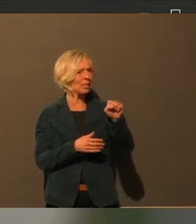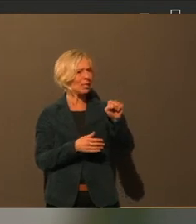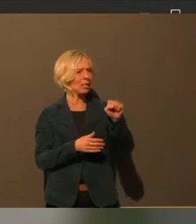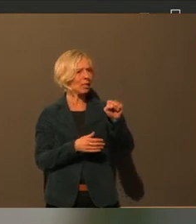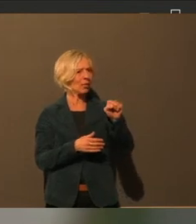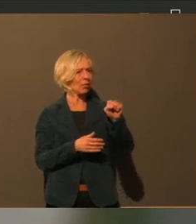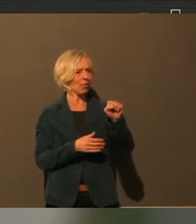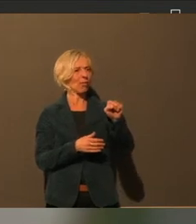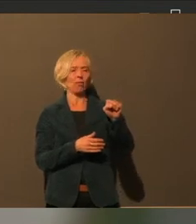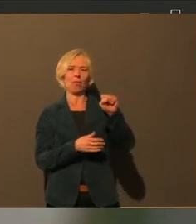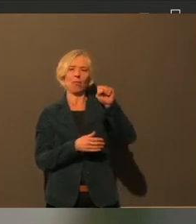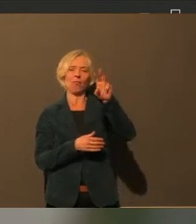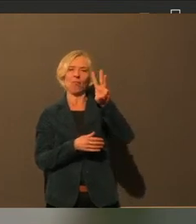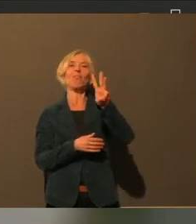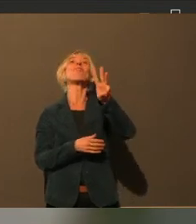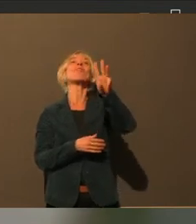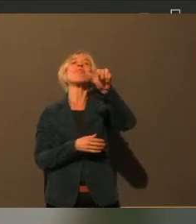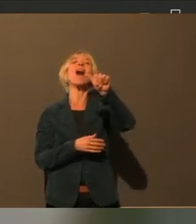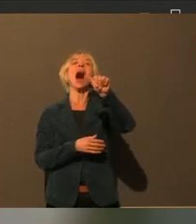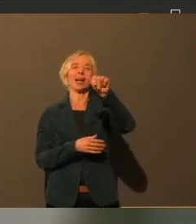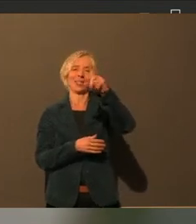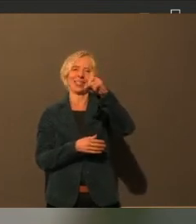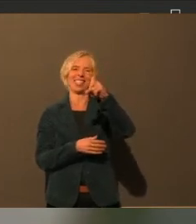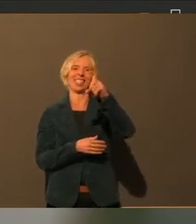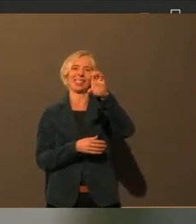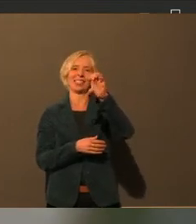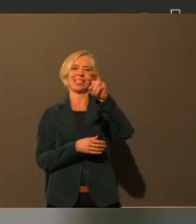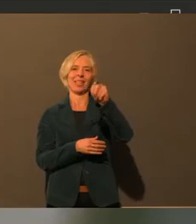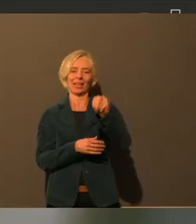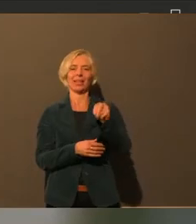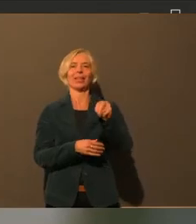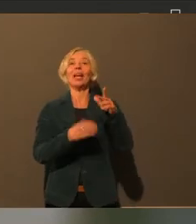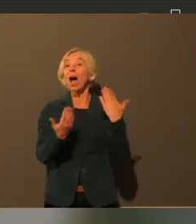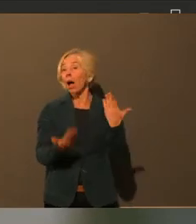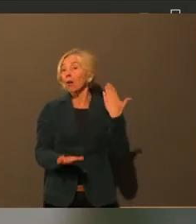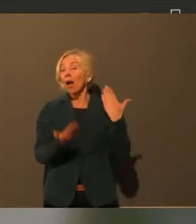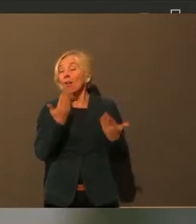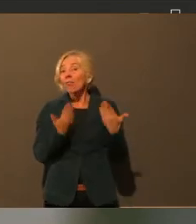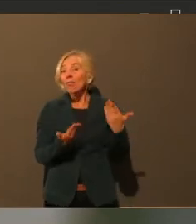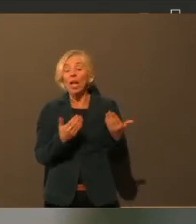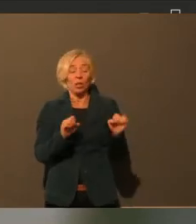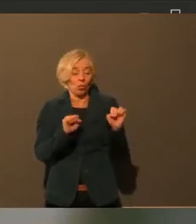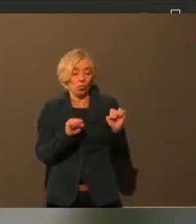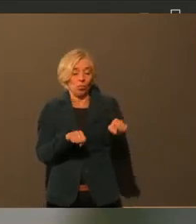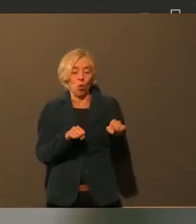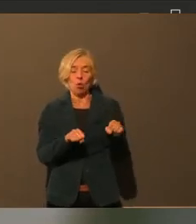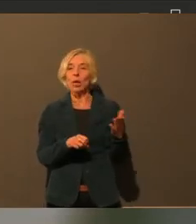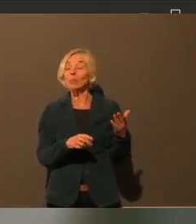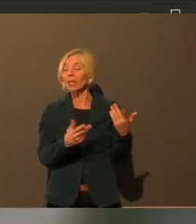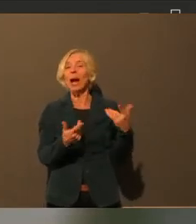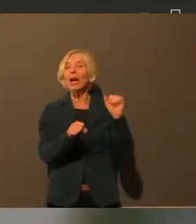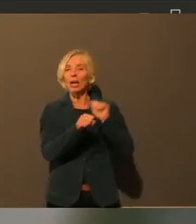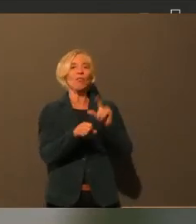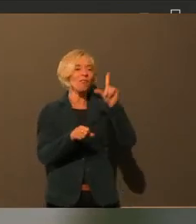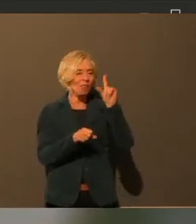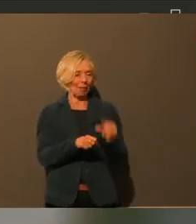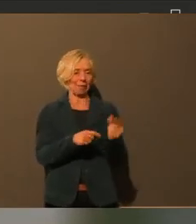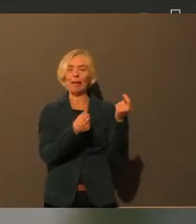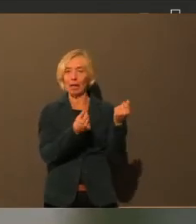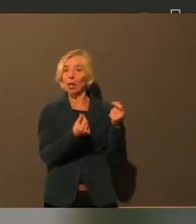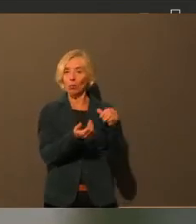Gedanke vielleicht, ob man da mit den Stadtwerken vielleicht eine Kooperation eingeht, ob man nicht diesen Dienst für Risikogruppen